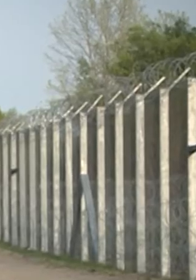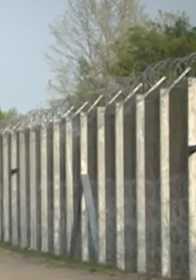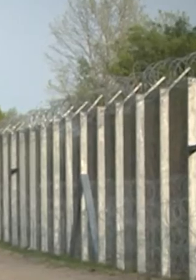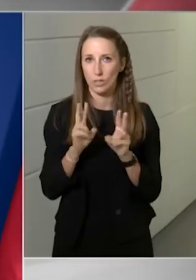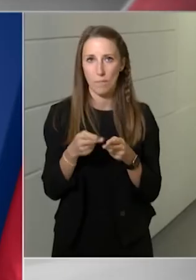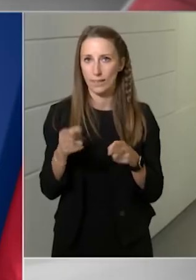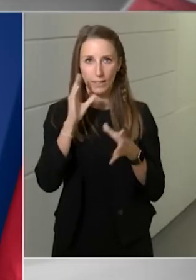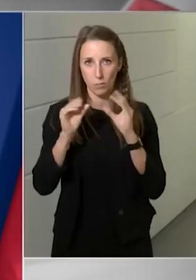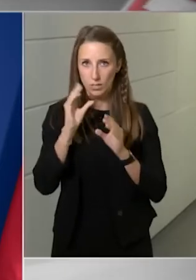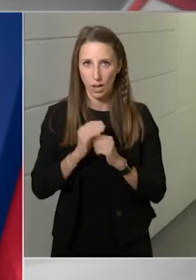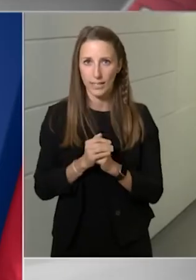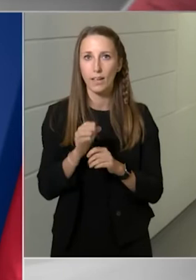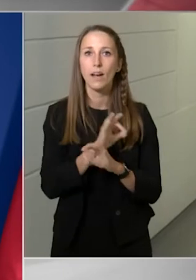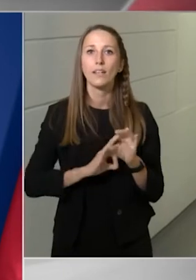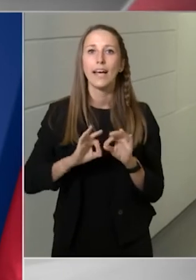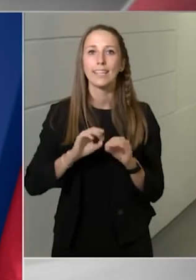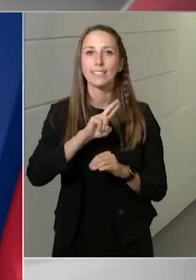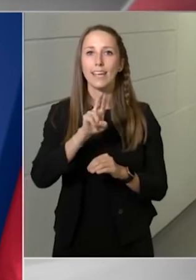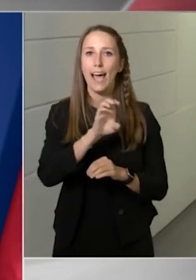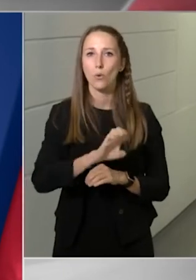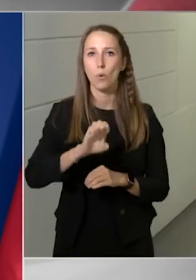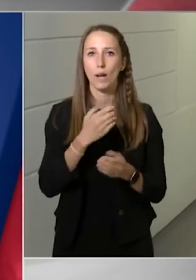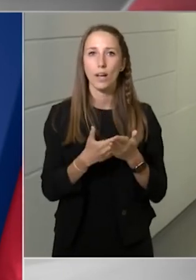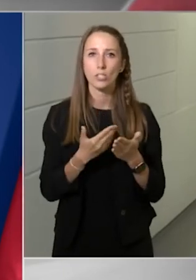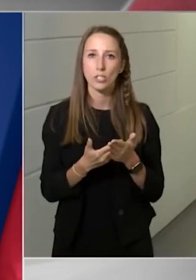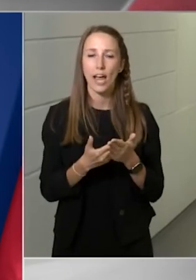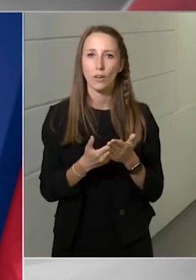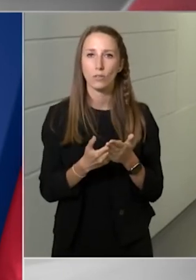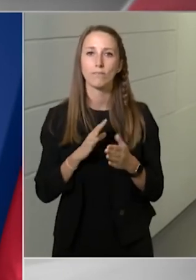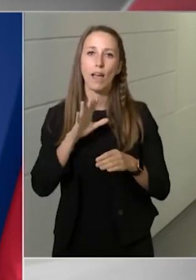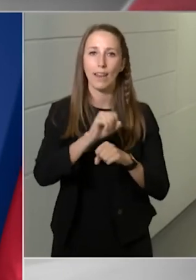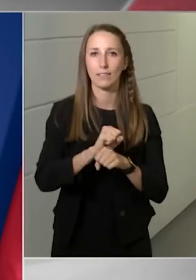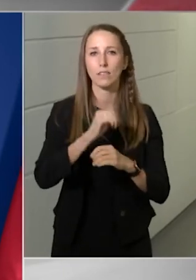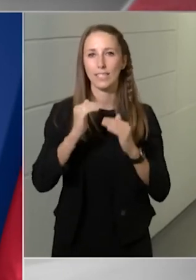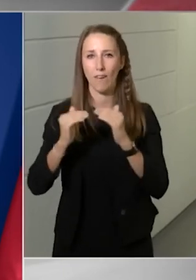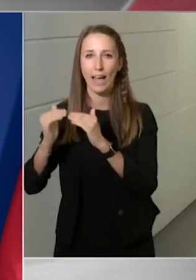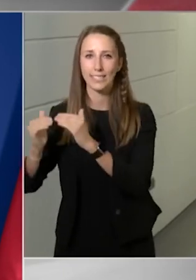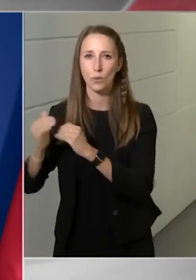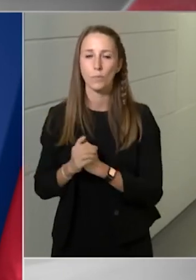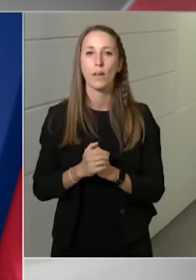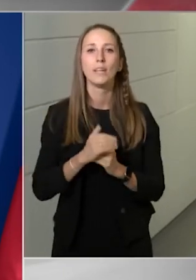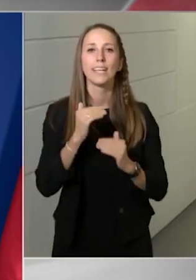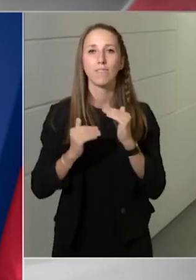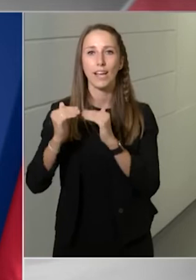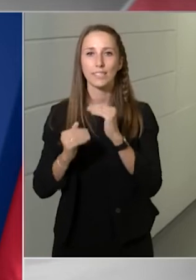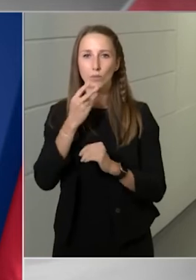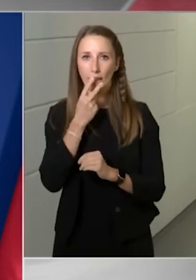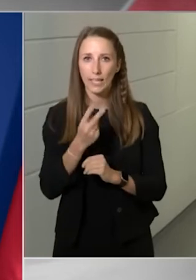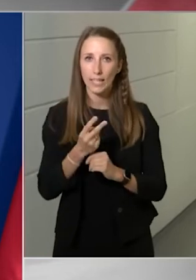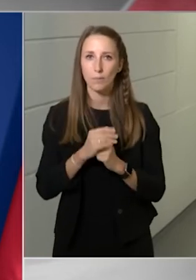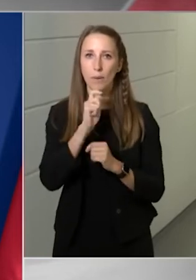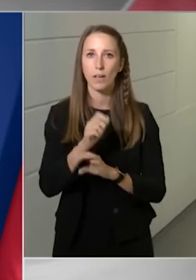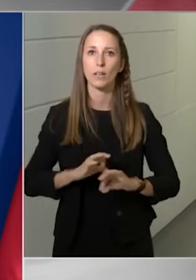biztosítják. Az egész európai gazdaságot elérte az infláció. Az infláció tekintetében